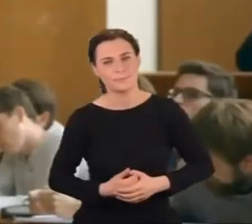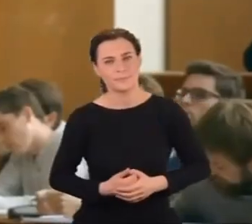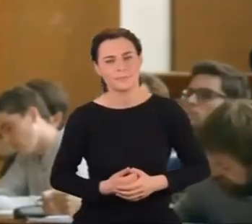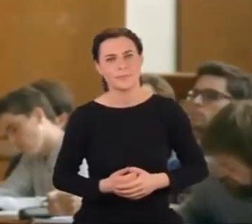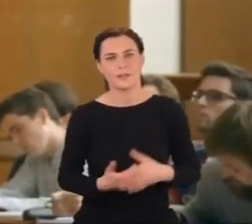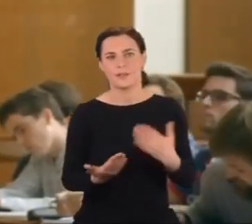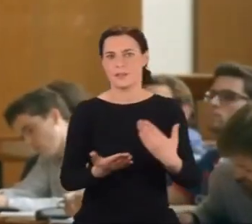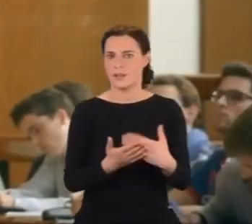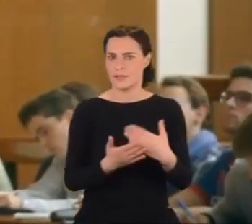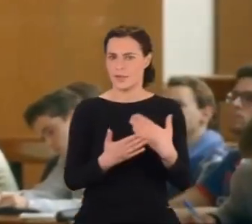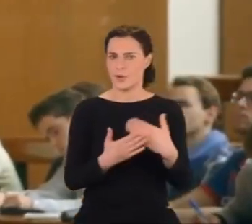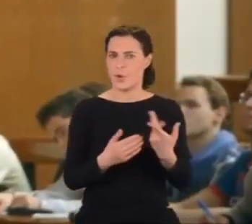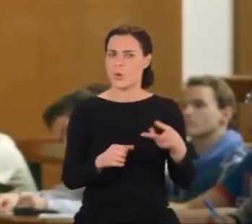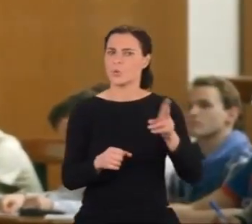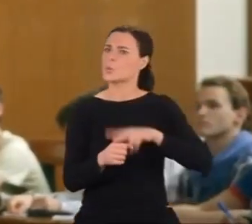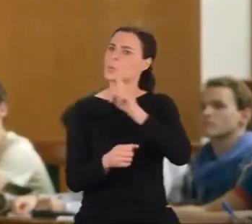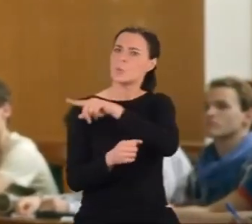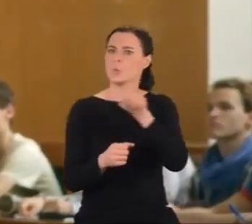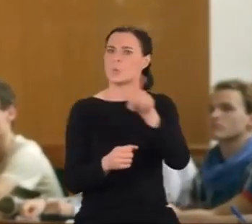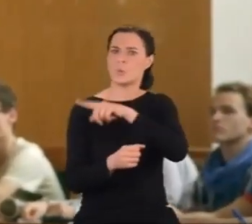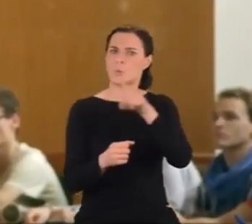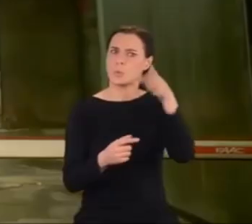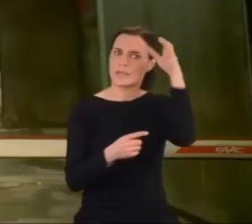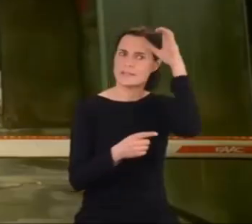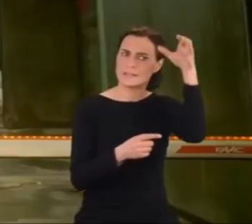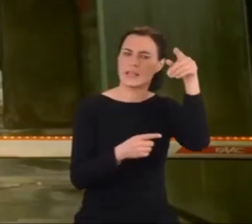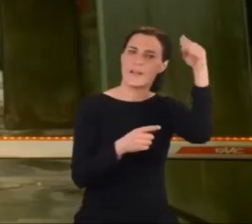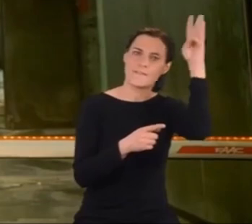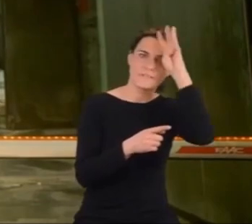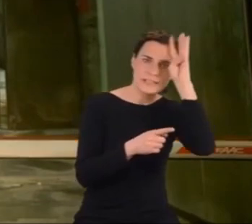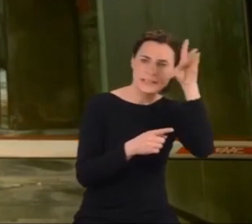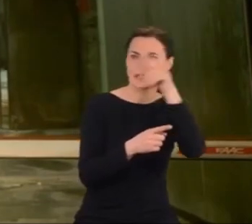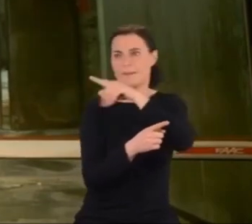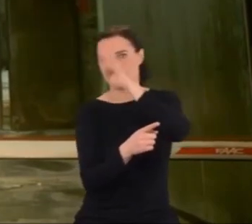Nagle odpowiedź na pytanie, który z fizyków miał rację, staje się kluczowa.